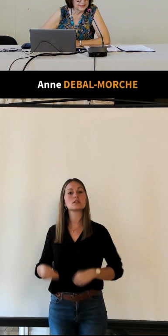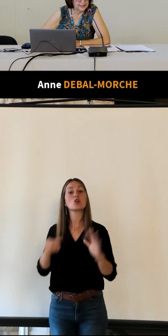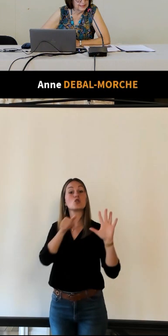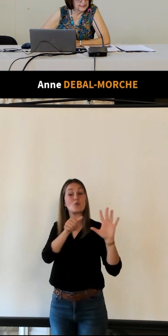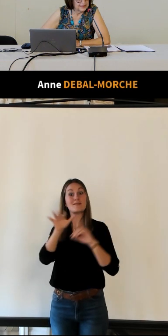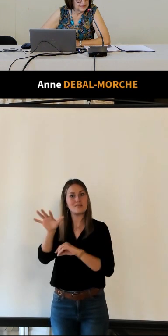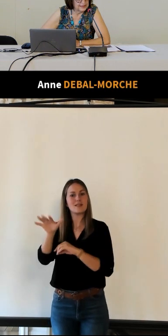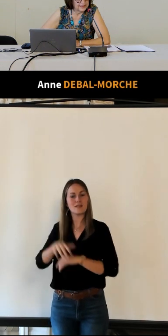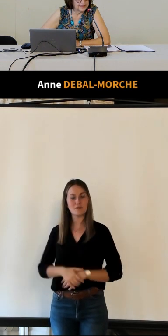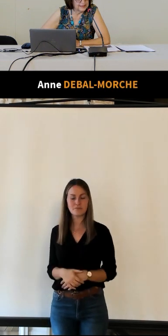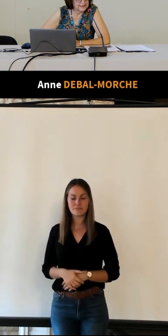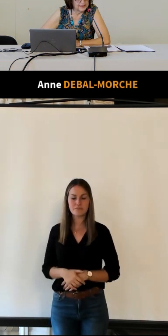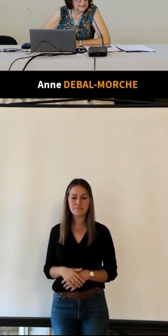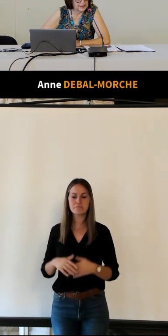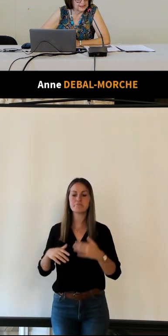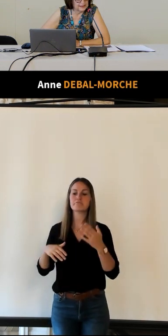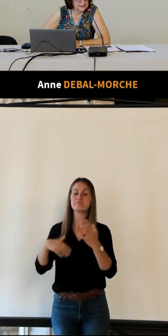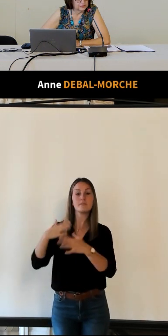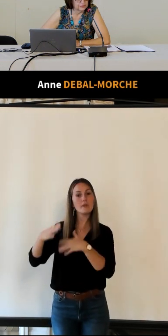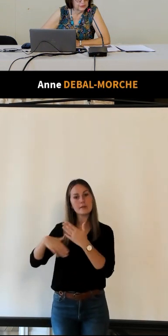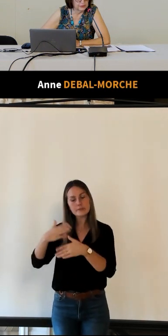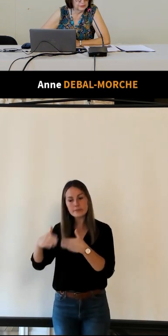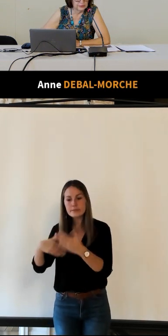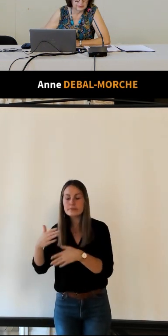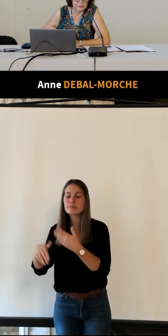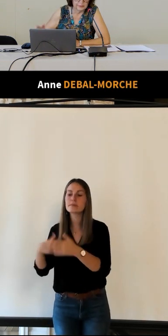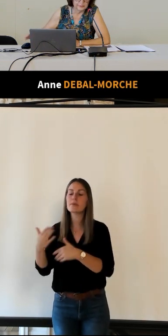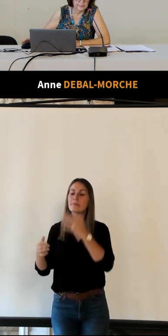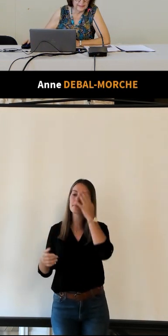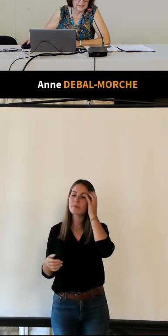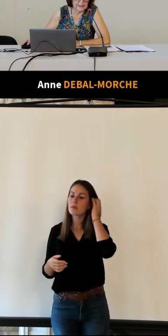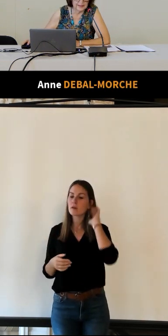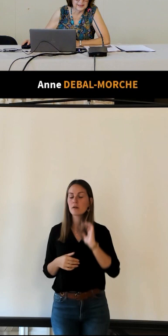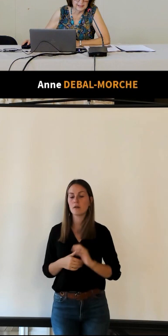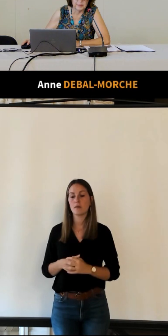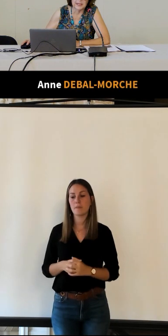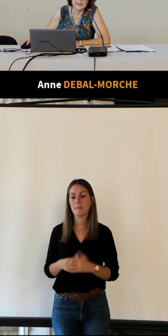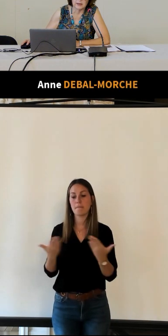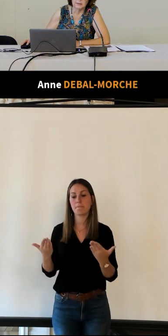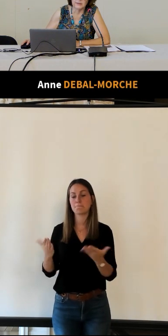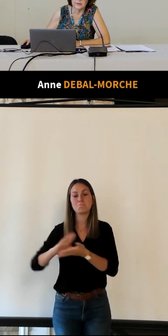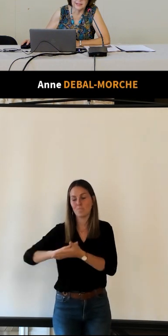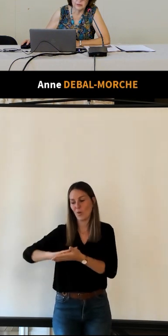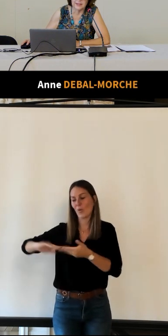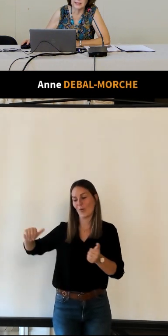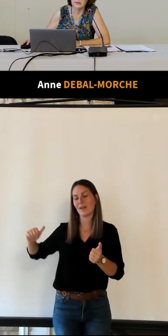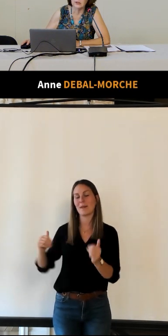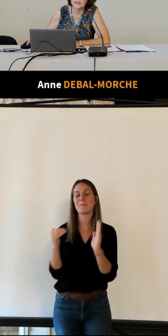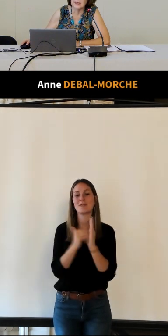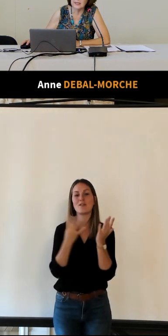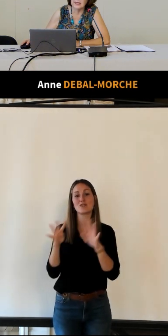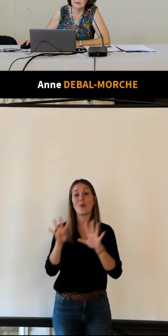et qui a donc qui a cédé la place en 1994